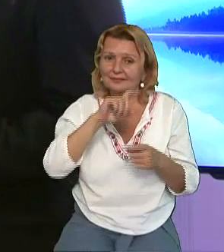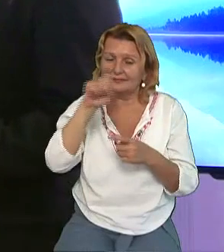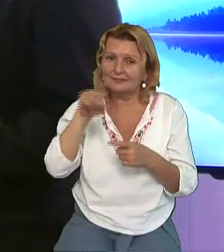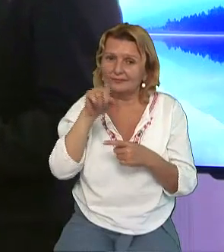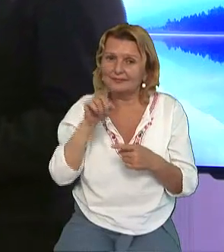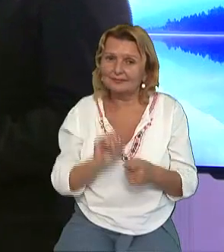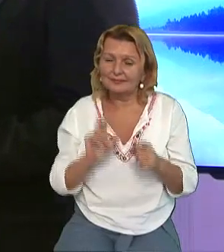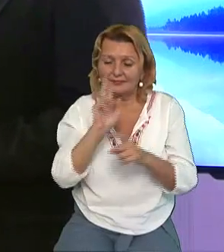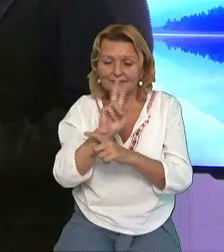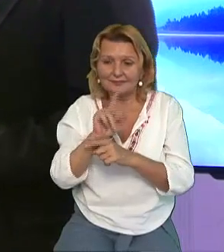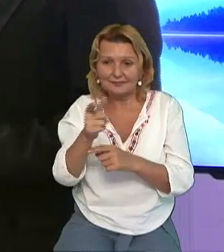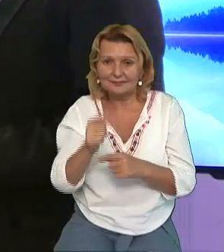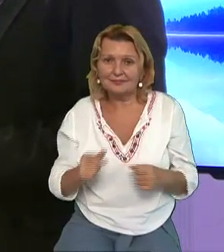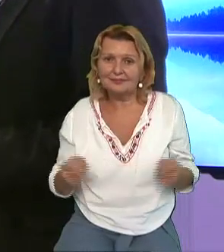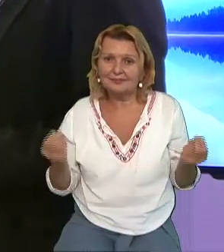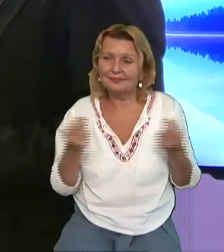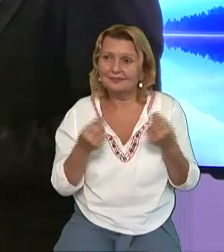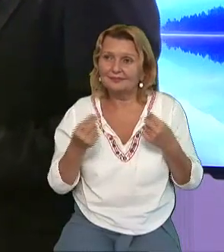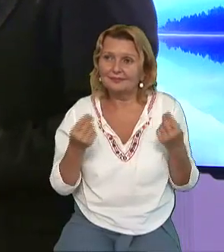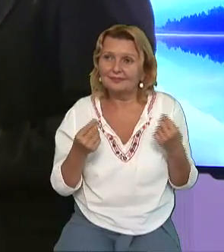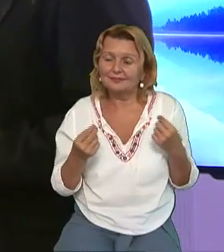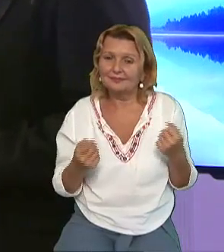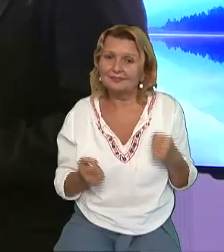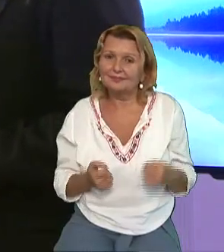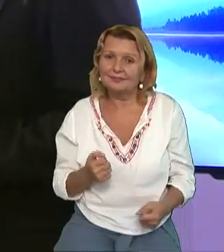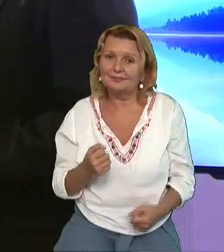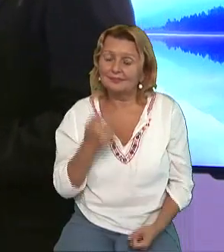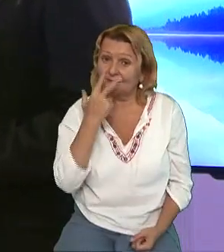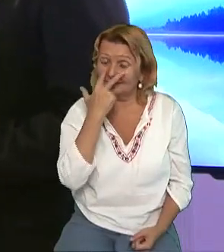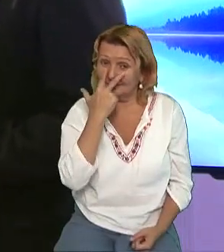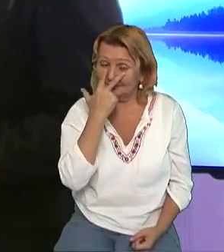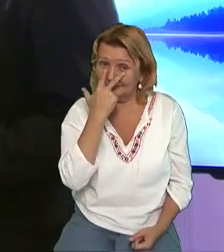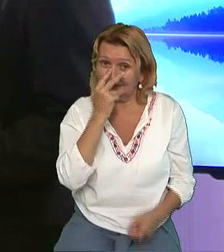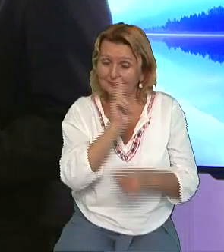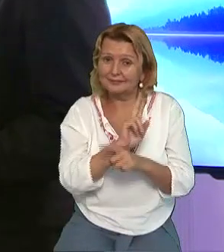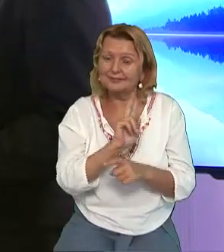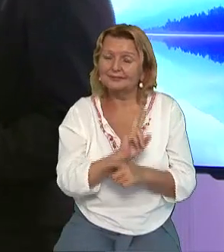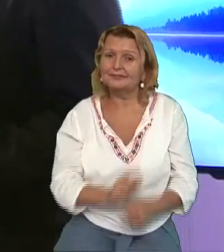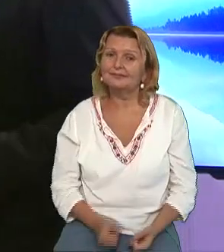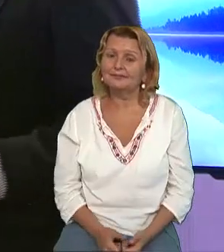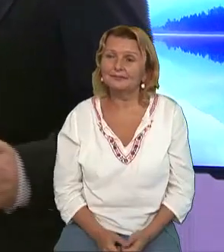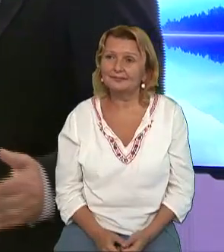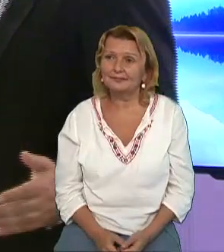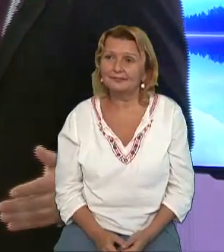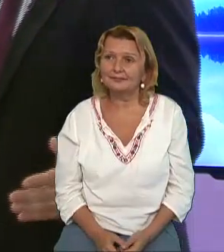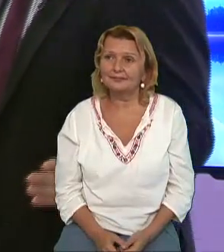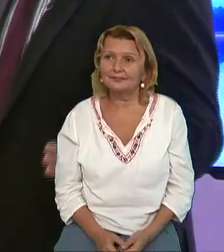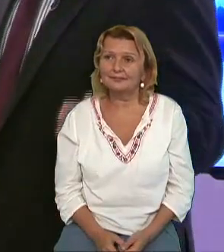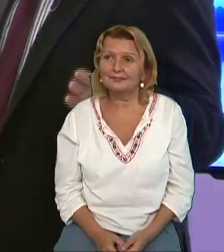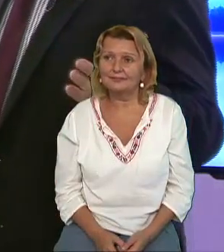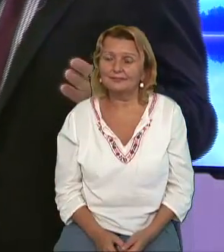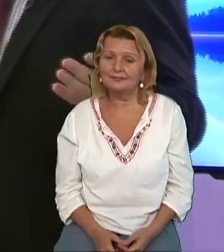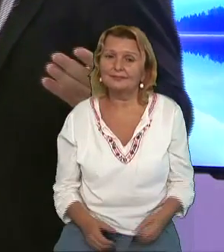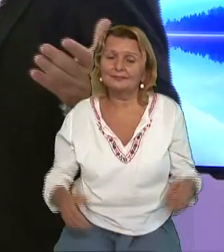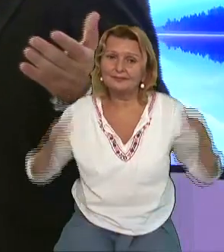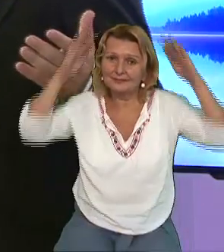doctorie pentru ochi să iei Fecioară